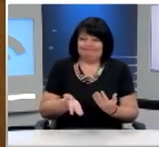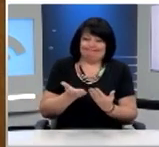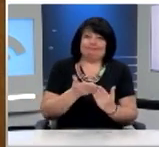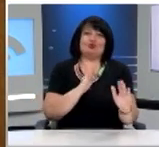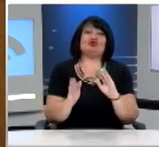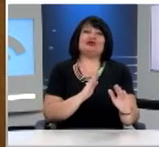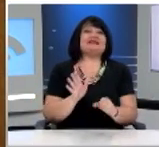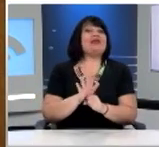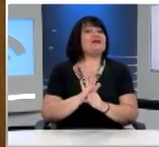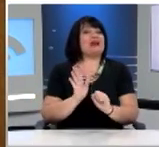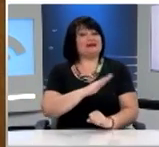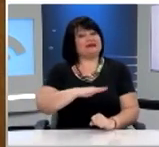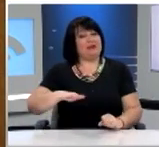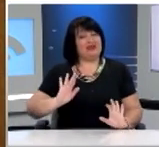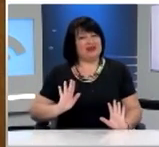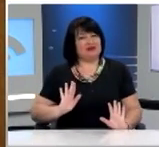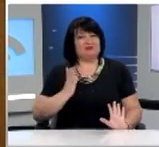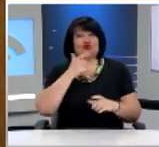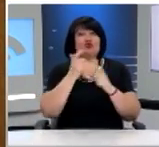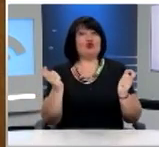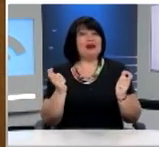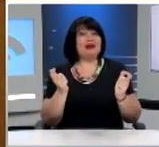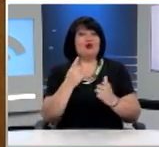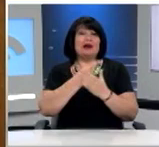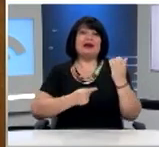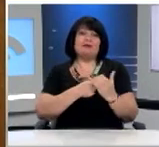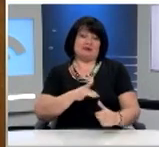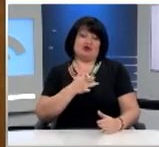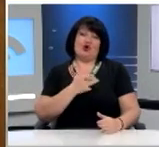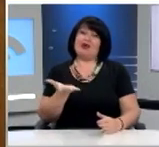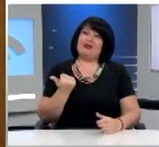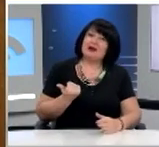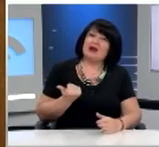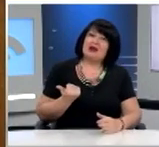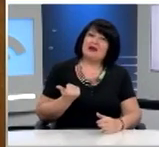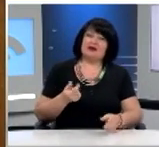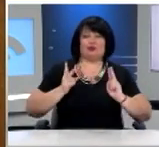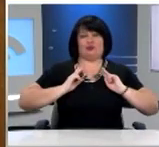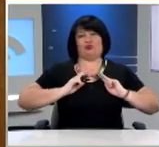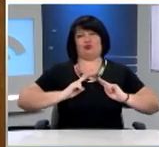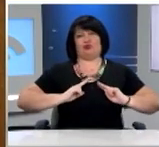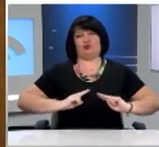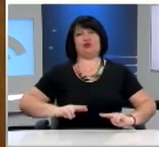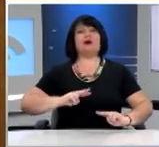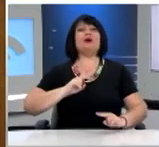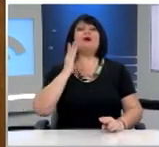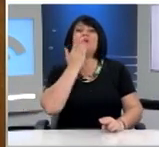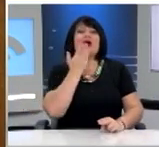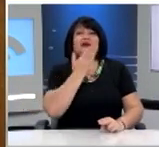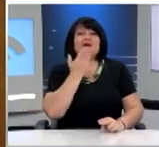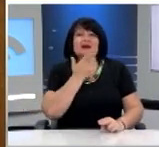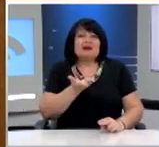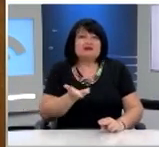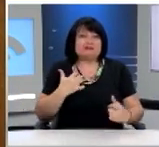προστατεύονται αρκετά. Από τα ελληνικά σχολεία λείπουν οι ψυχολόγοι προκειμένου να ανακουφίσουν τις μαθήτριες και τους μαθητές